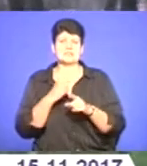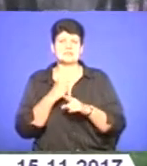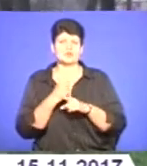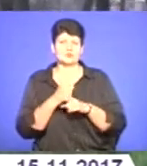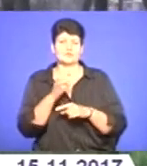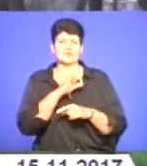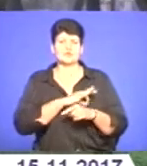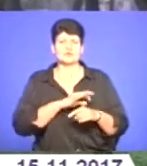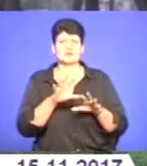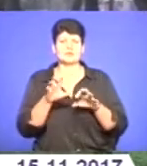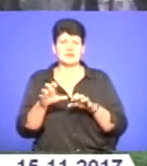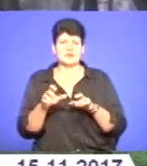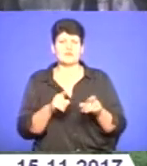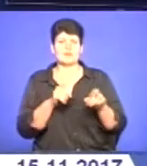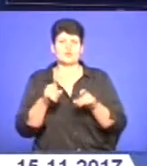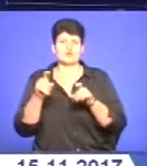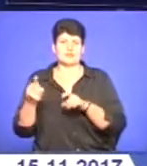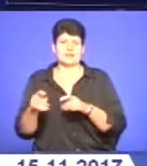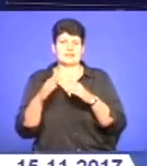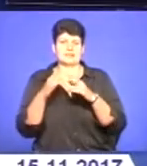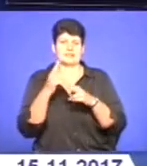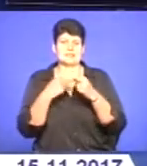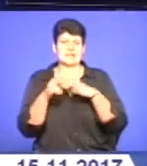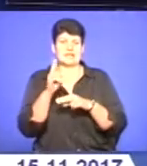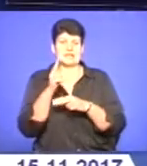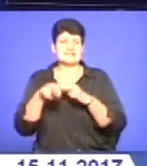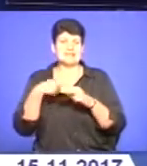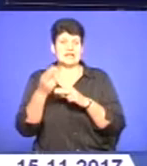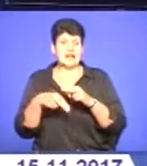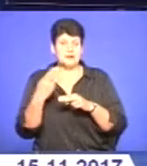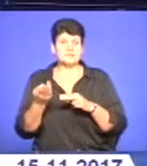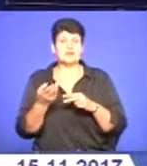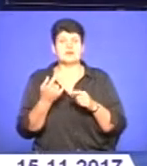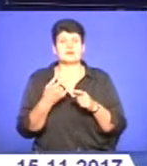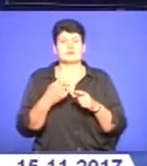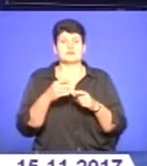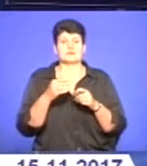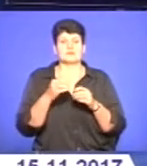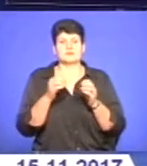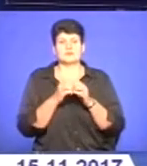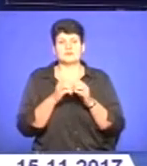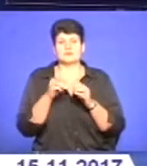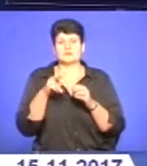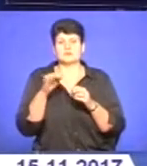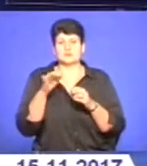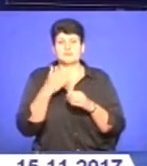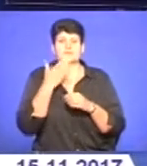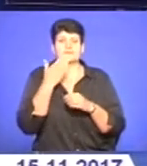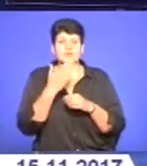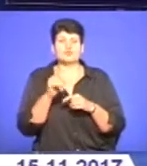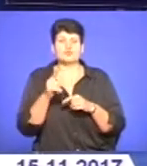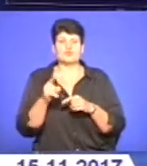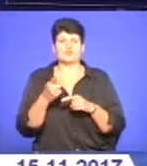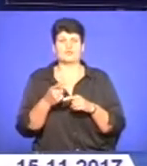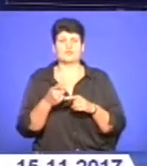використовувати тварин у пересувних цирках. Нагадаю, 10 листопада ми поцікавилися, чому попри заборону законом у Тернопільській міській